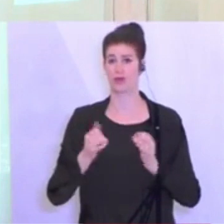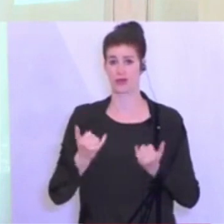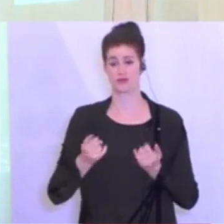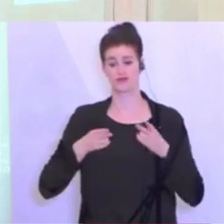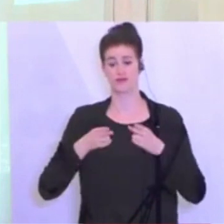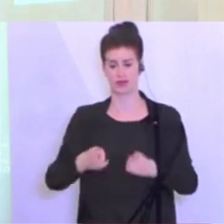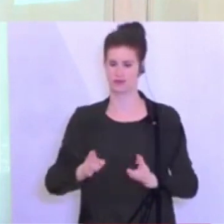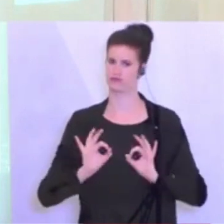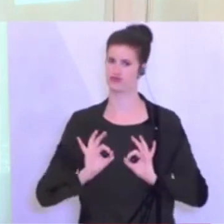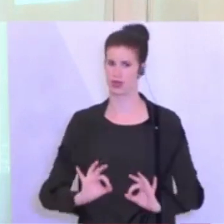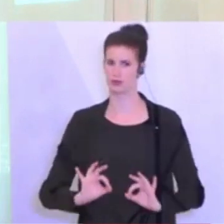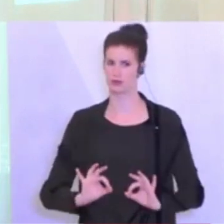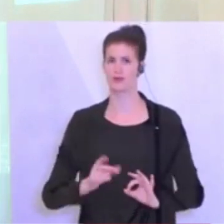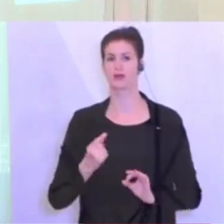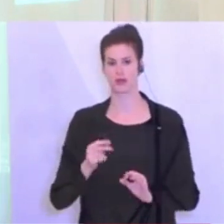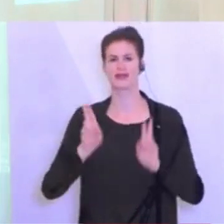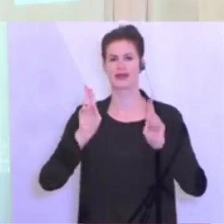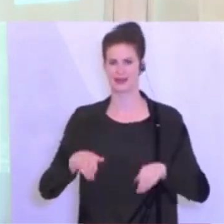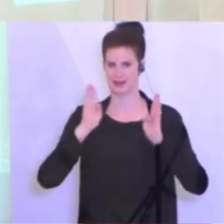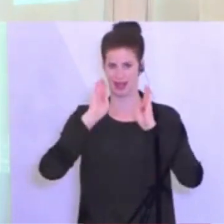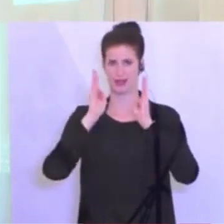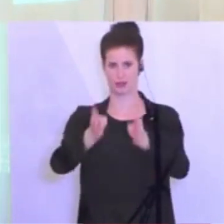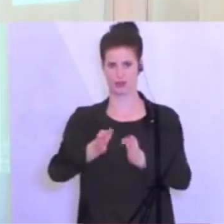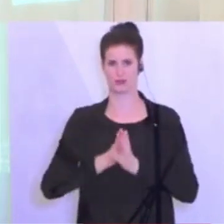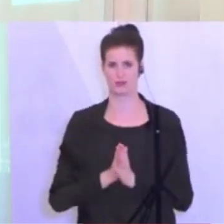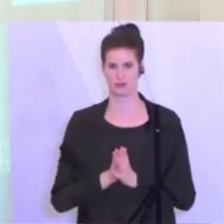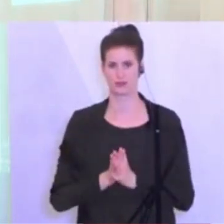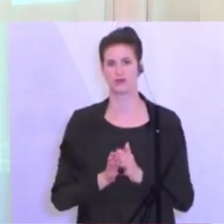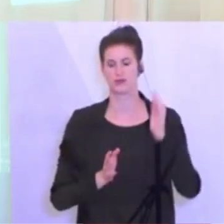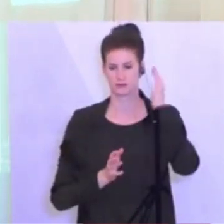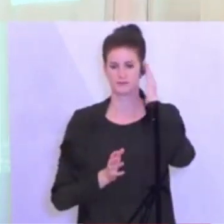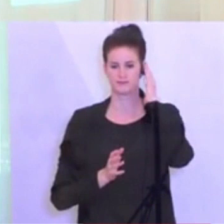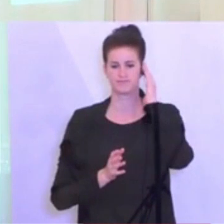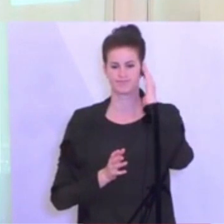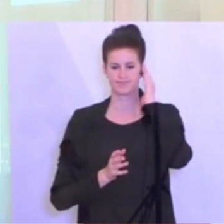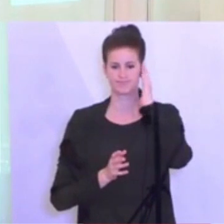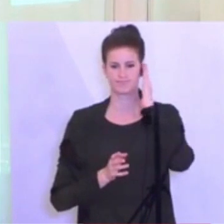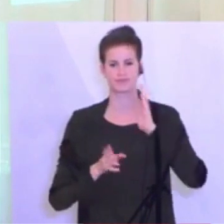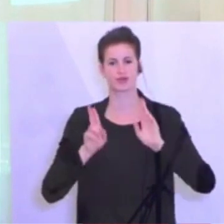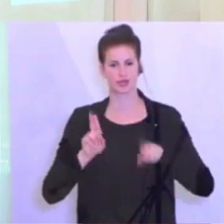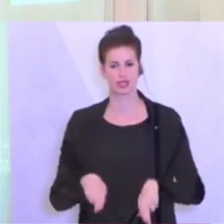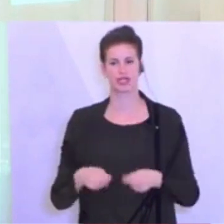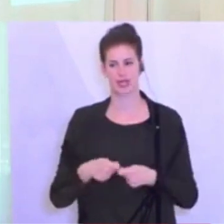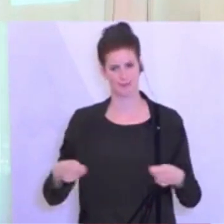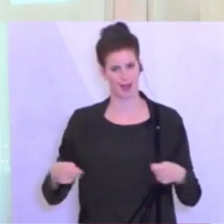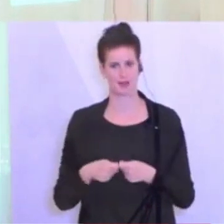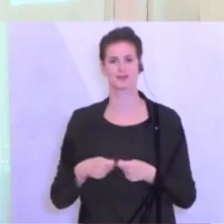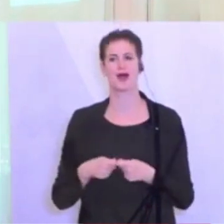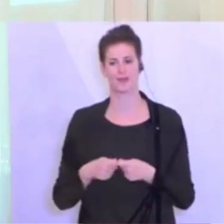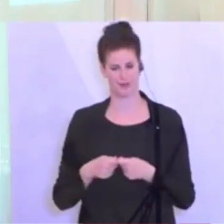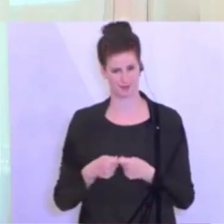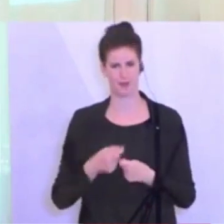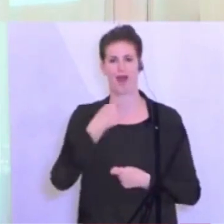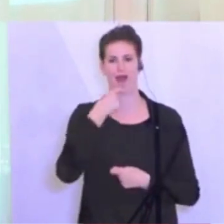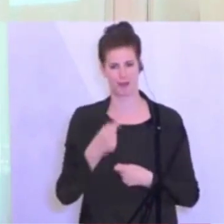derzeit. Der gute Weg geht in die richtige Richtung. Wir haben die richtigen Sicherungsmaßnahmen gesetzt. Die Bürger und Bürgerinnen haben